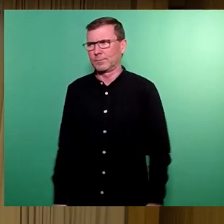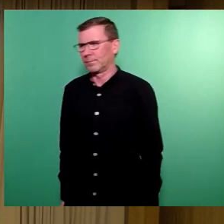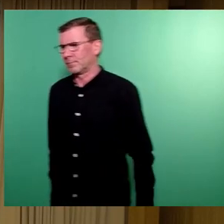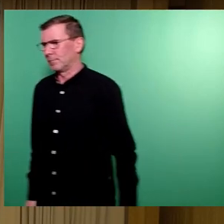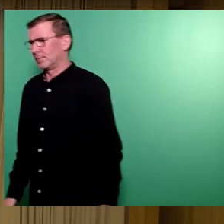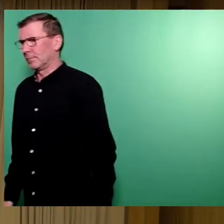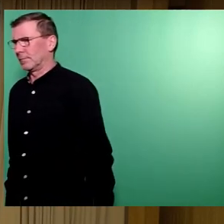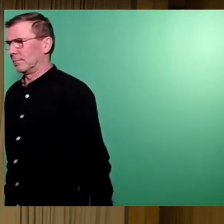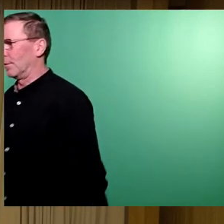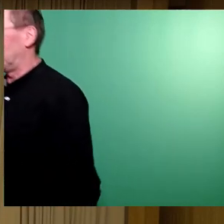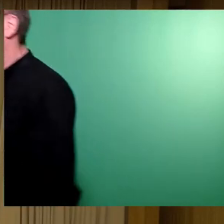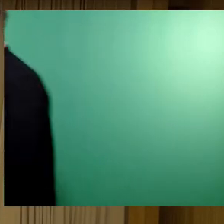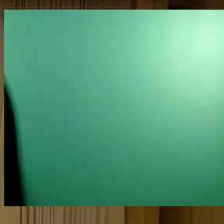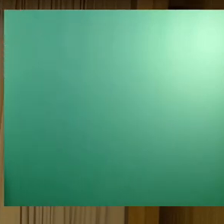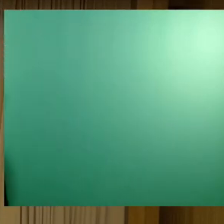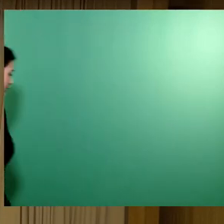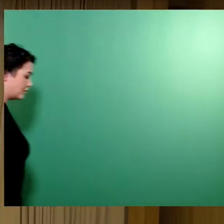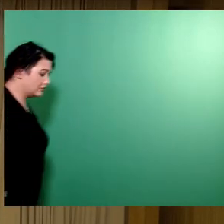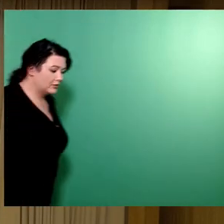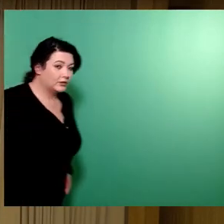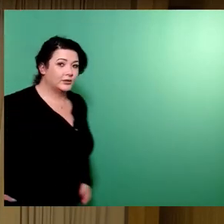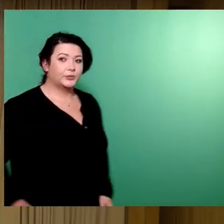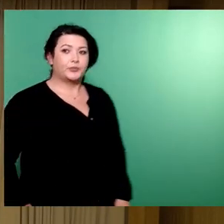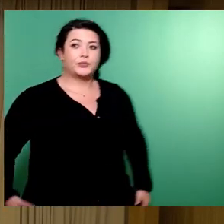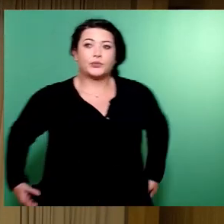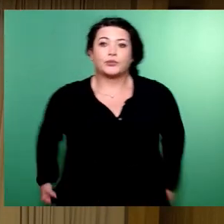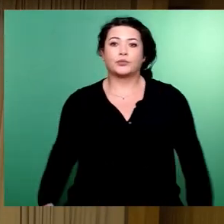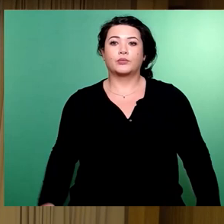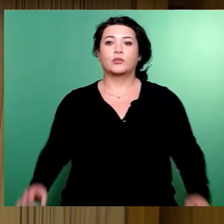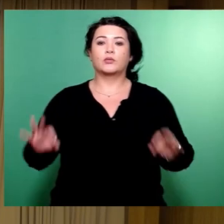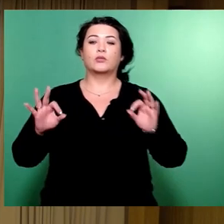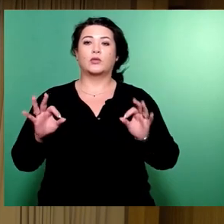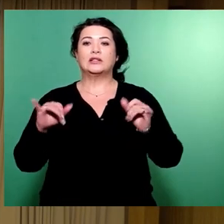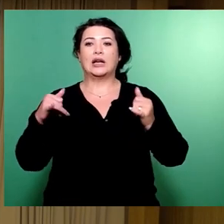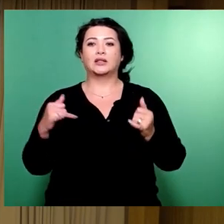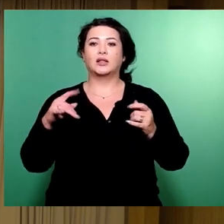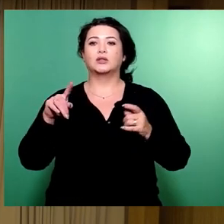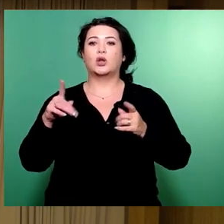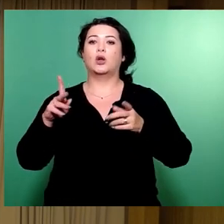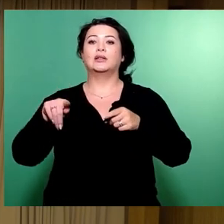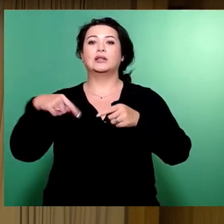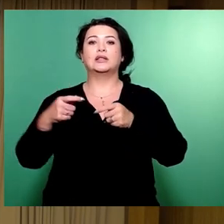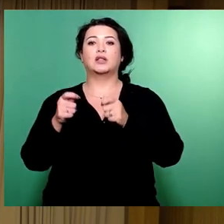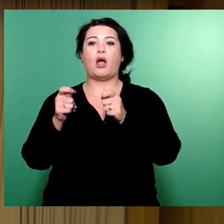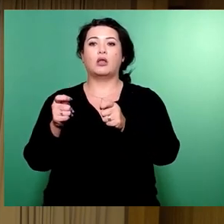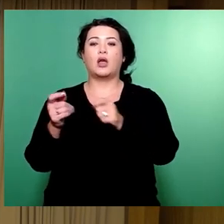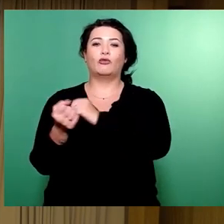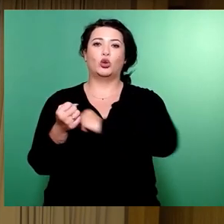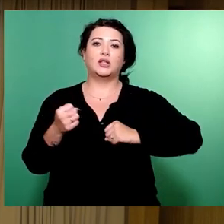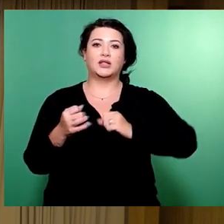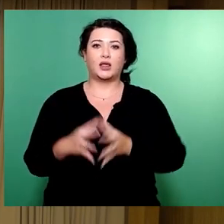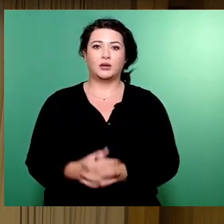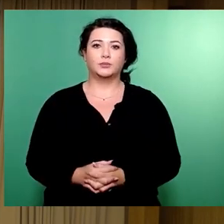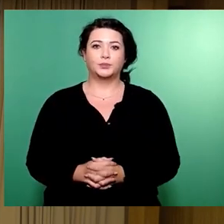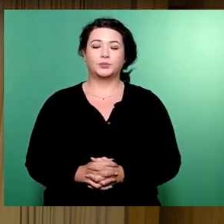So, dann habe ich nach einem dritten Ersetzungsantrag einmal vorliegen, Dissidenten, Herr